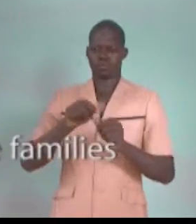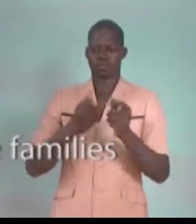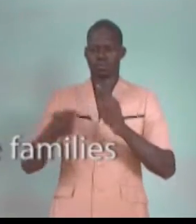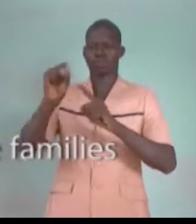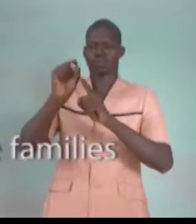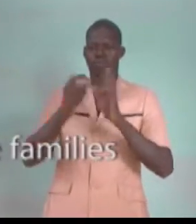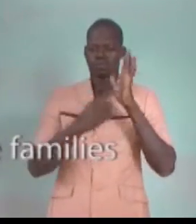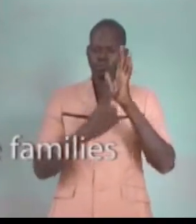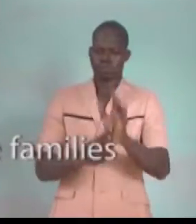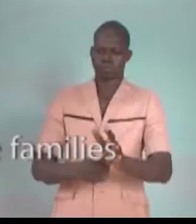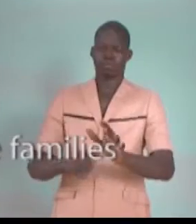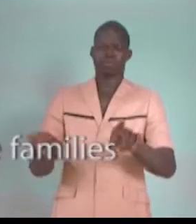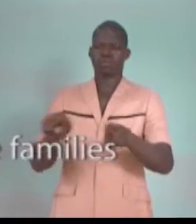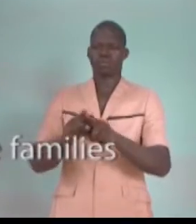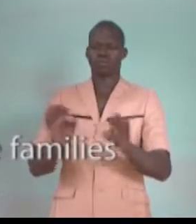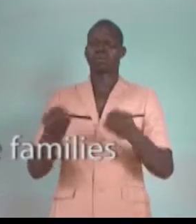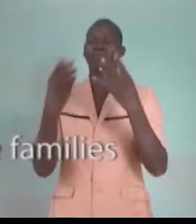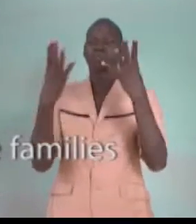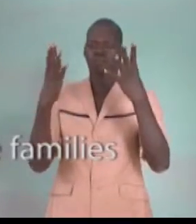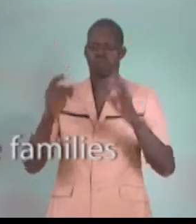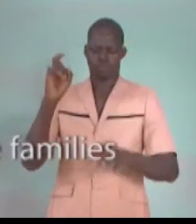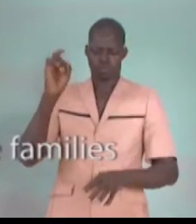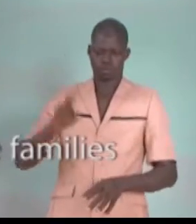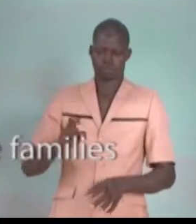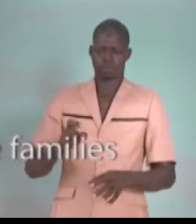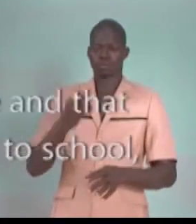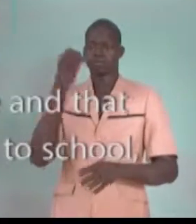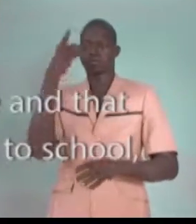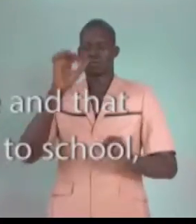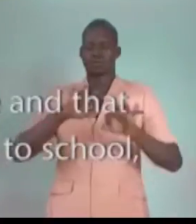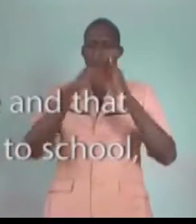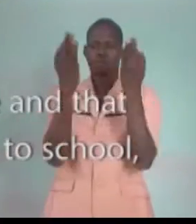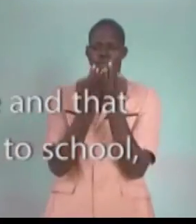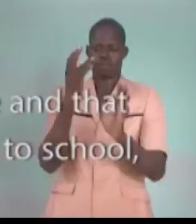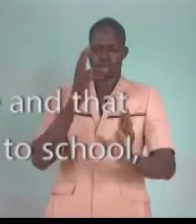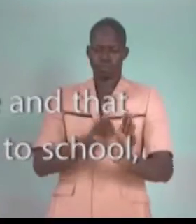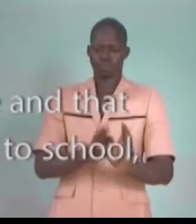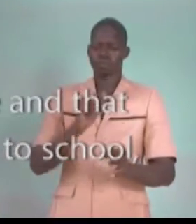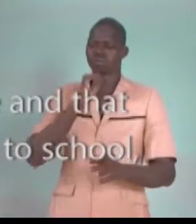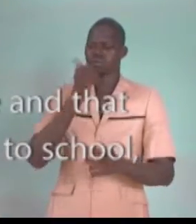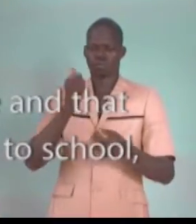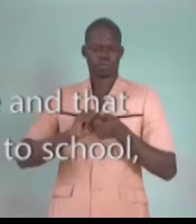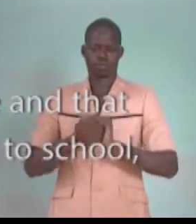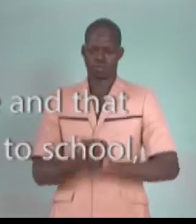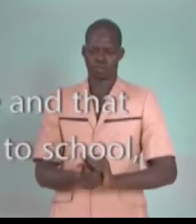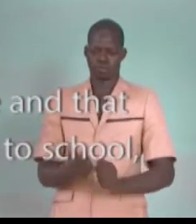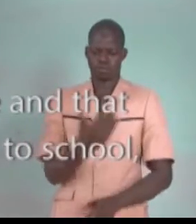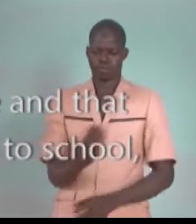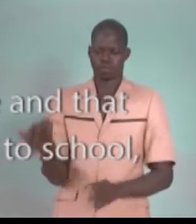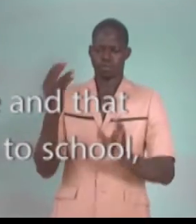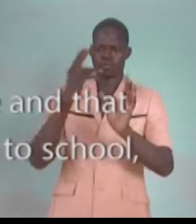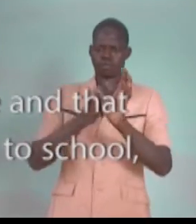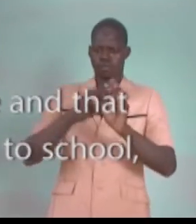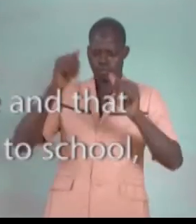Il montre aussi combien il est essentiel de faire comprendre aux familles que le handicap n'est pas une fatalité et que les enfants